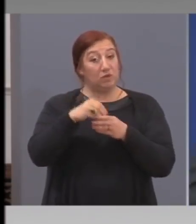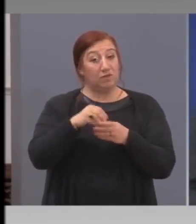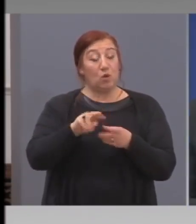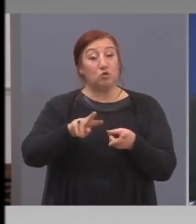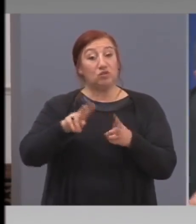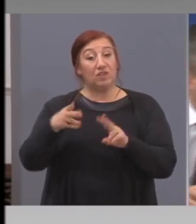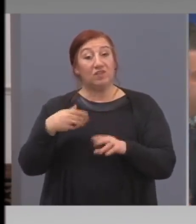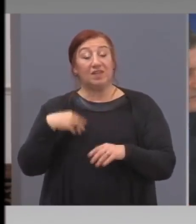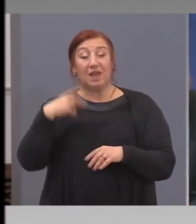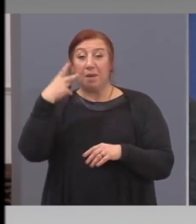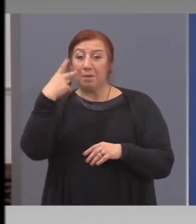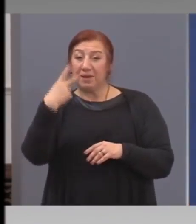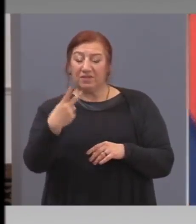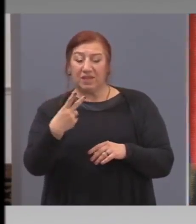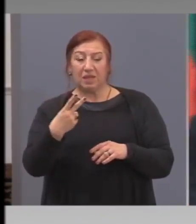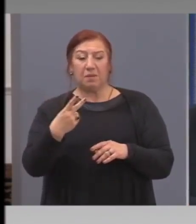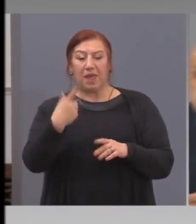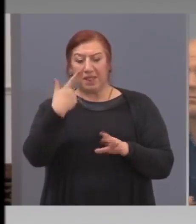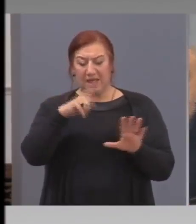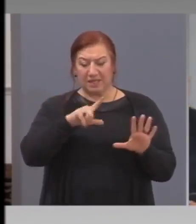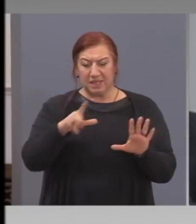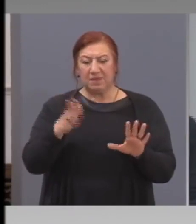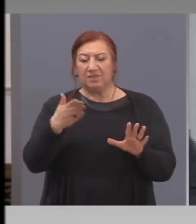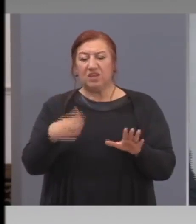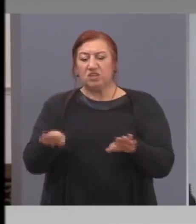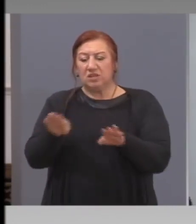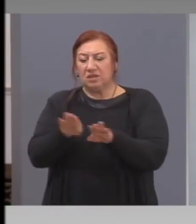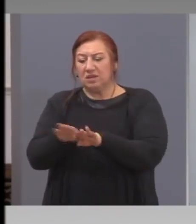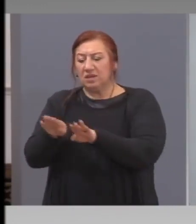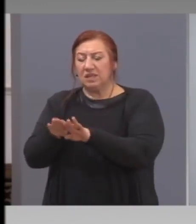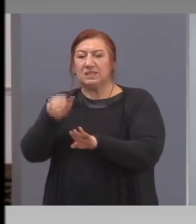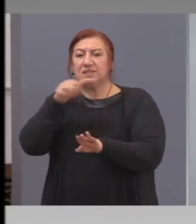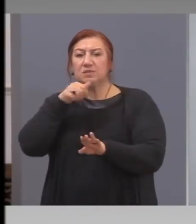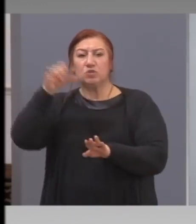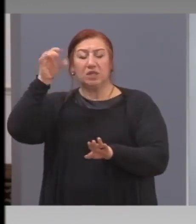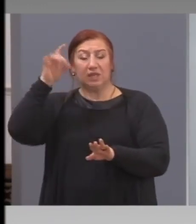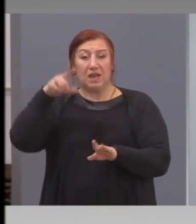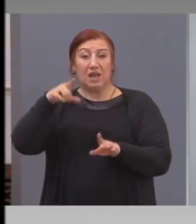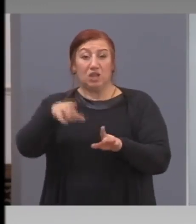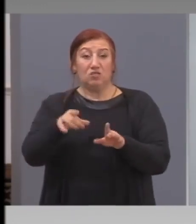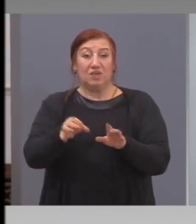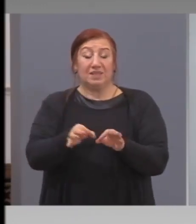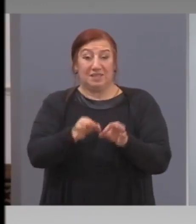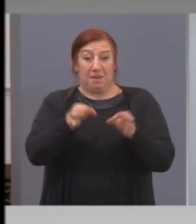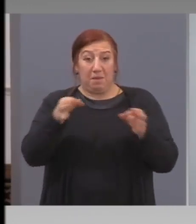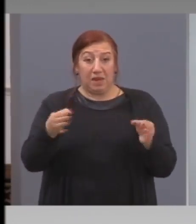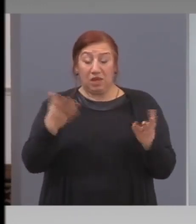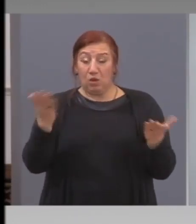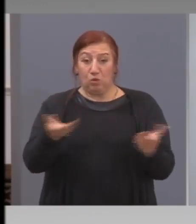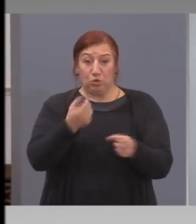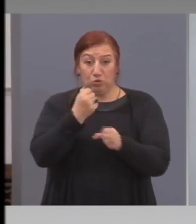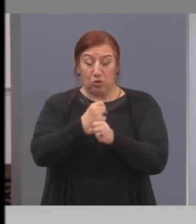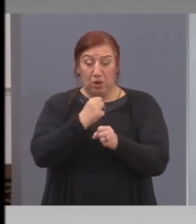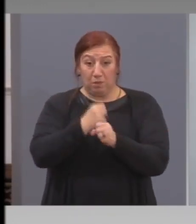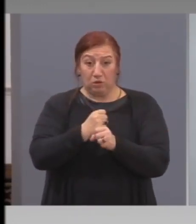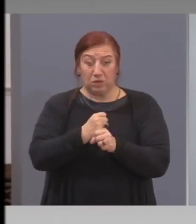те се сливат събутите и неделите, отложихме. Това също са мерки, които вече работят. Са 6 месеца документите за